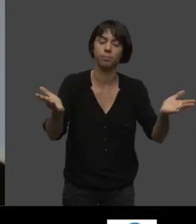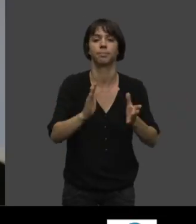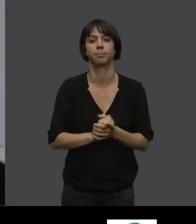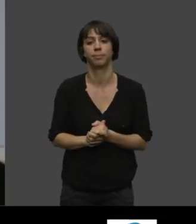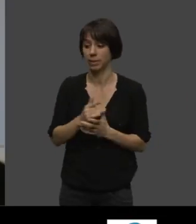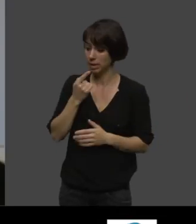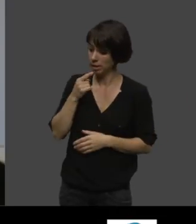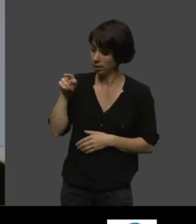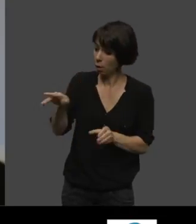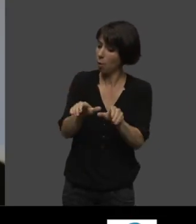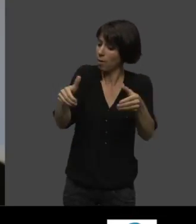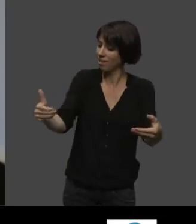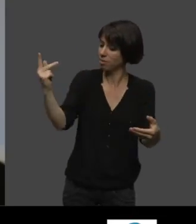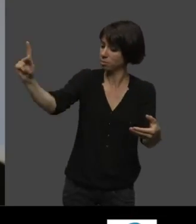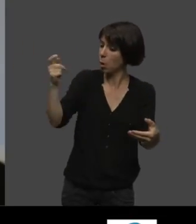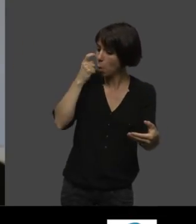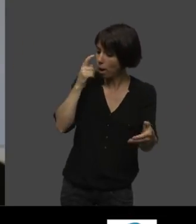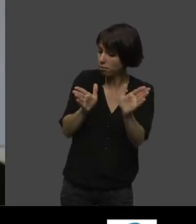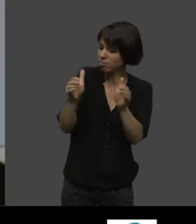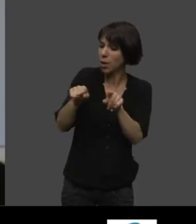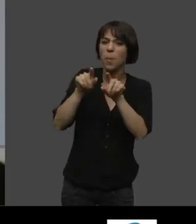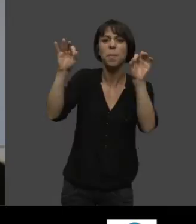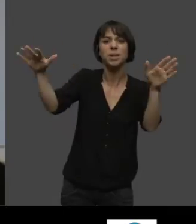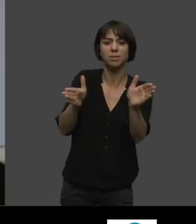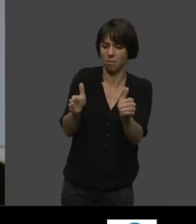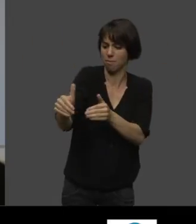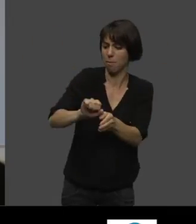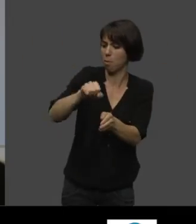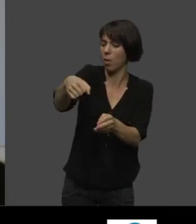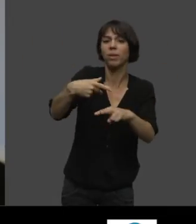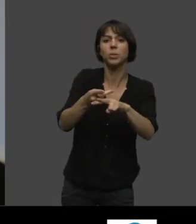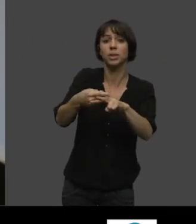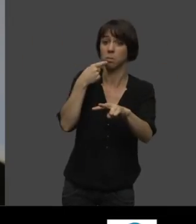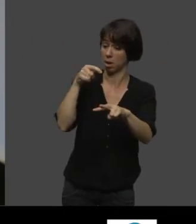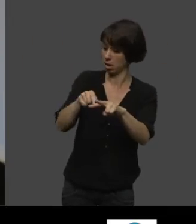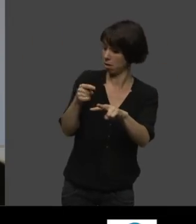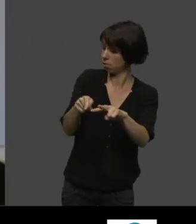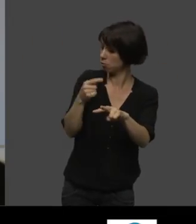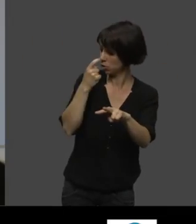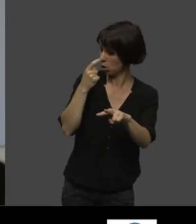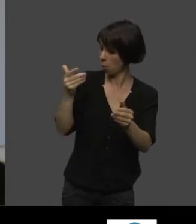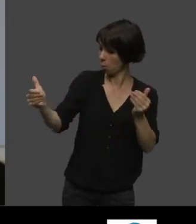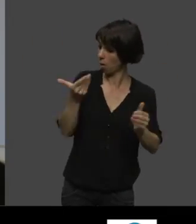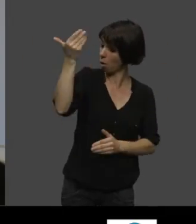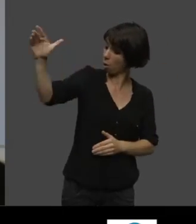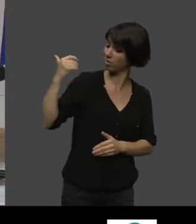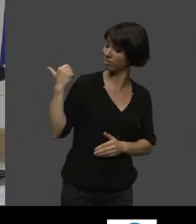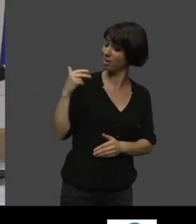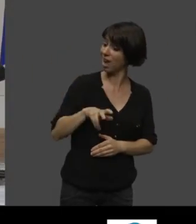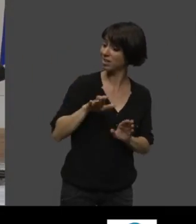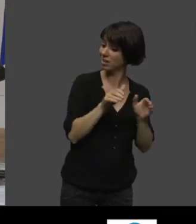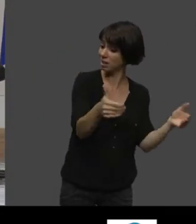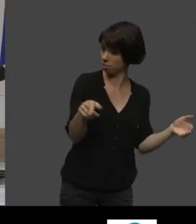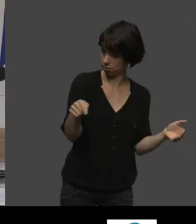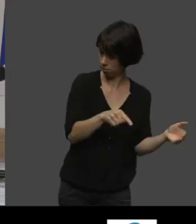votre précédent livre ? – Non, c'est une évolution. Une évolution. Est-ce que vous pouvez nous